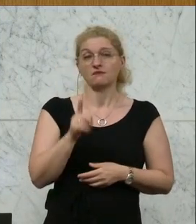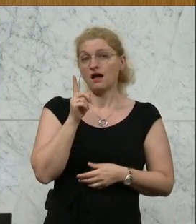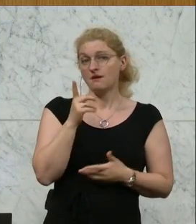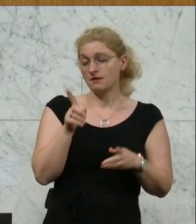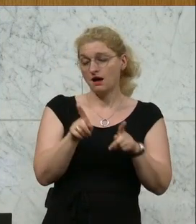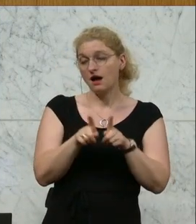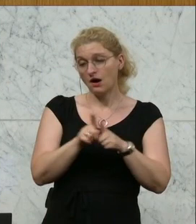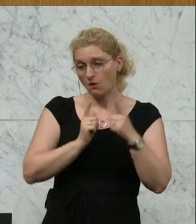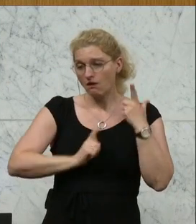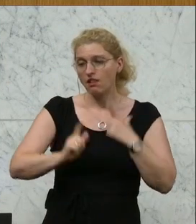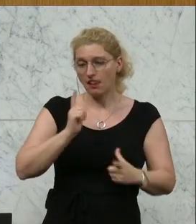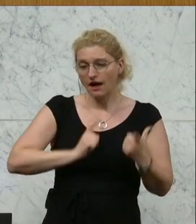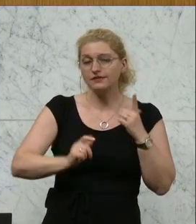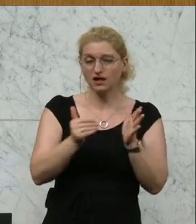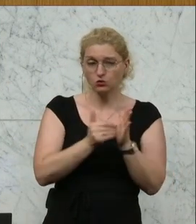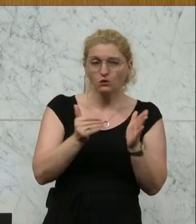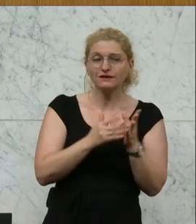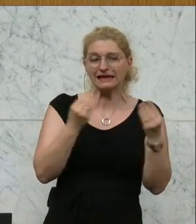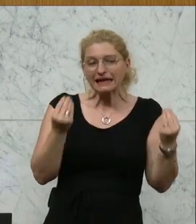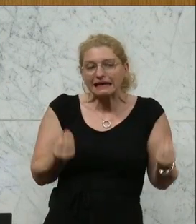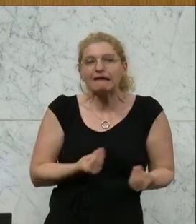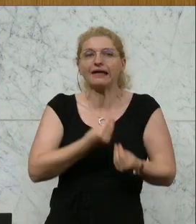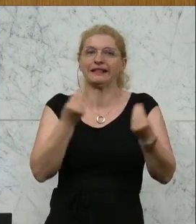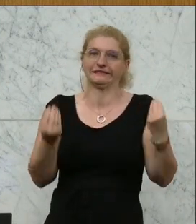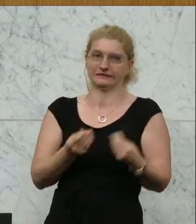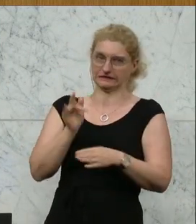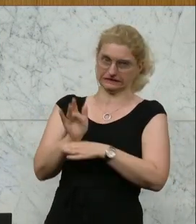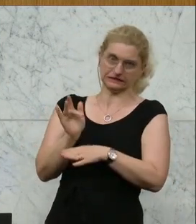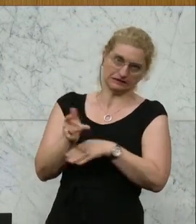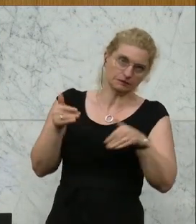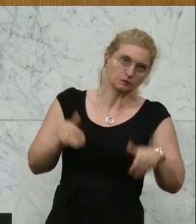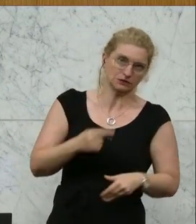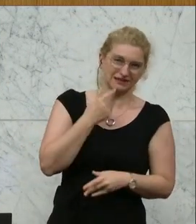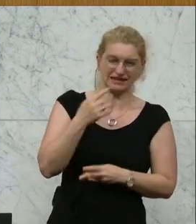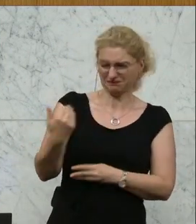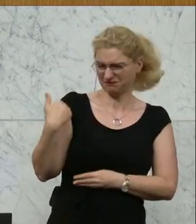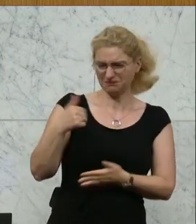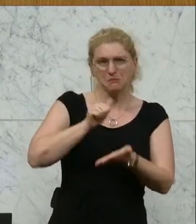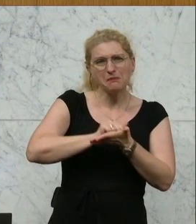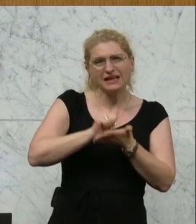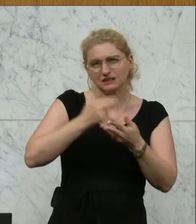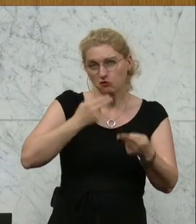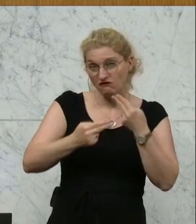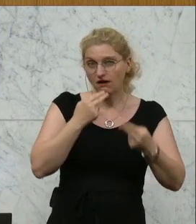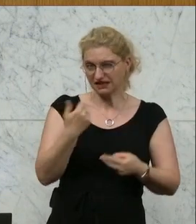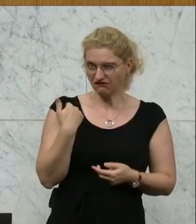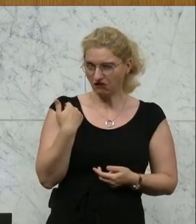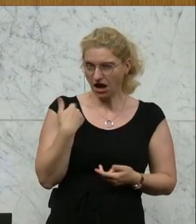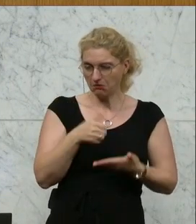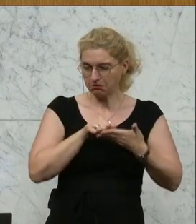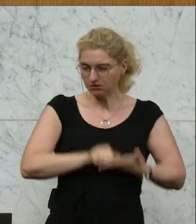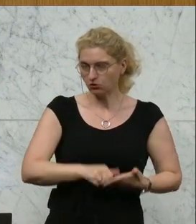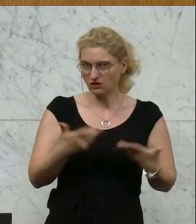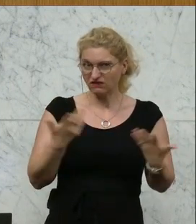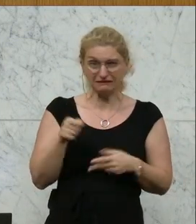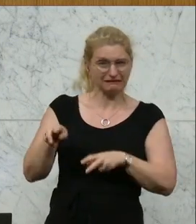Stelle leider auch notwendig, etwas Kritik zu üben. Was bei dieser Pressekonferenz auch betont wurde, ist, dass die Regierung